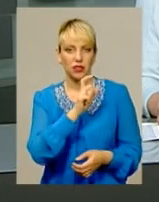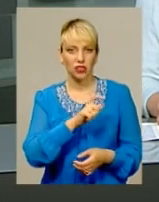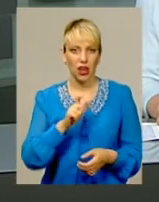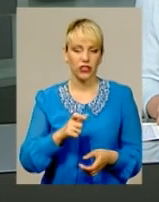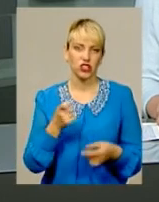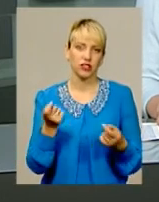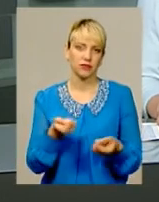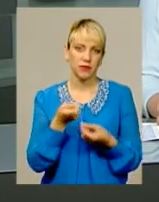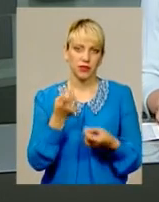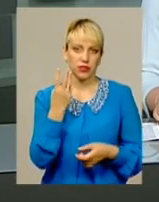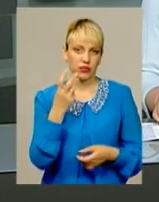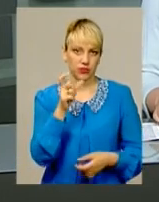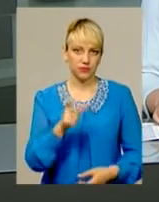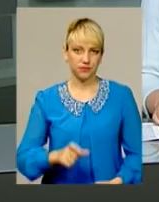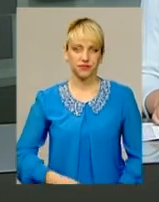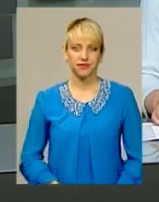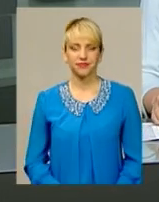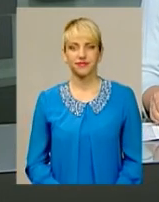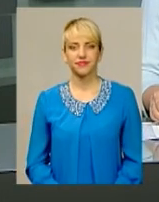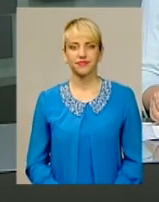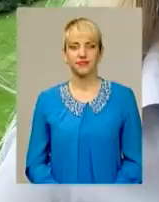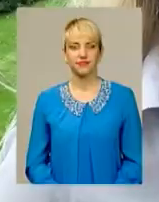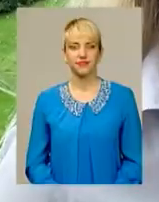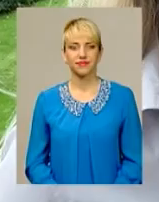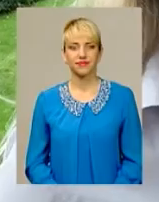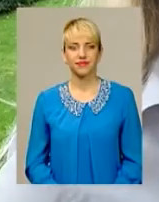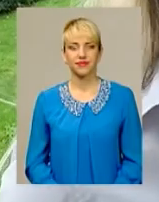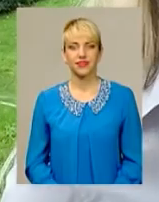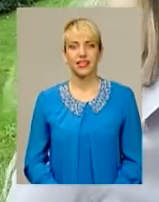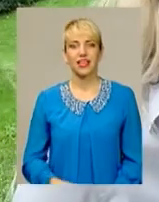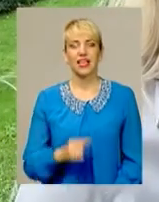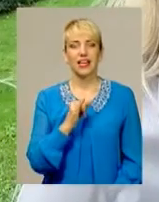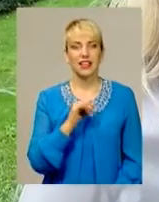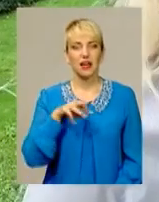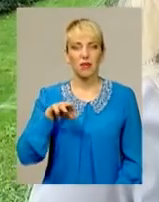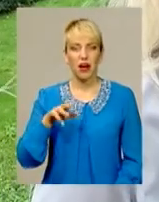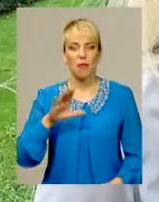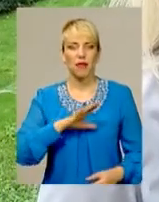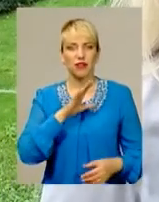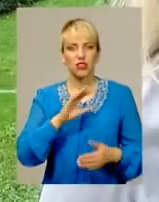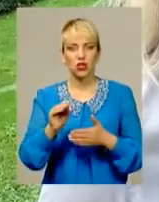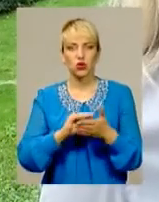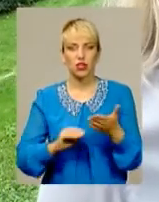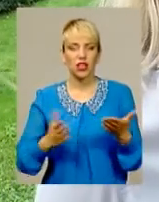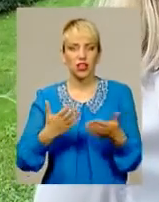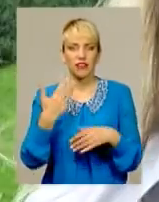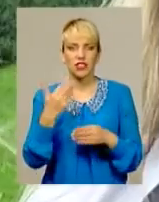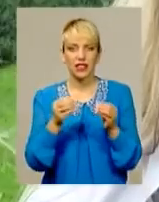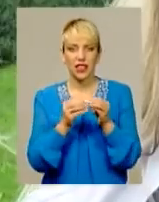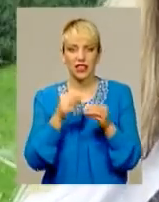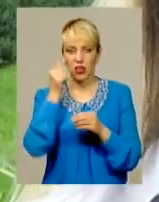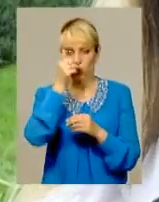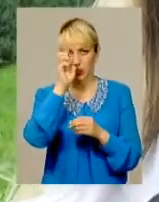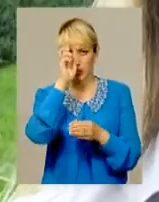аж троє. Подробиці далі у сюжеті. Інна Михайлова – колишня журналістка, у котрої вже 10-літній стаж